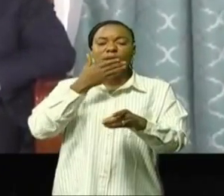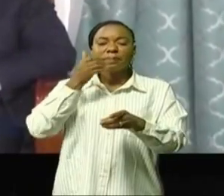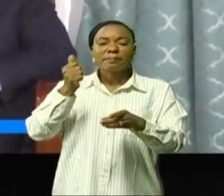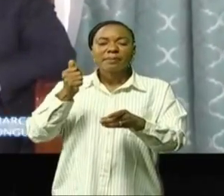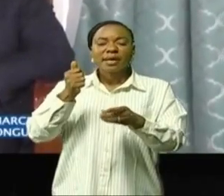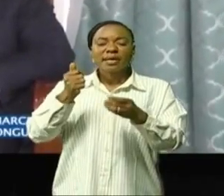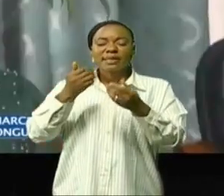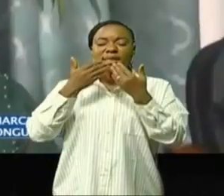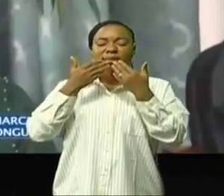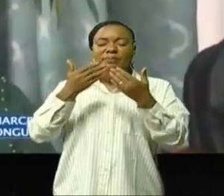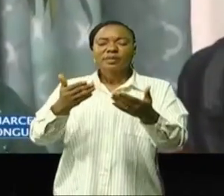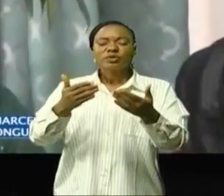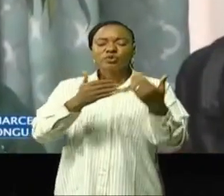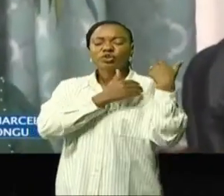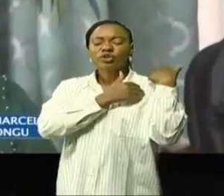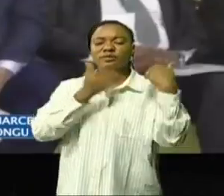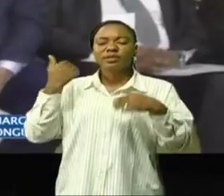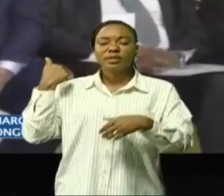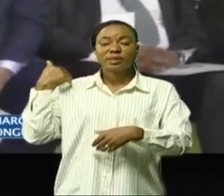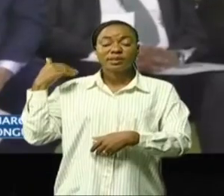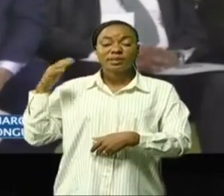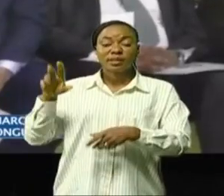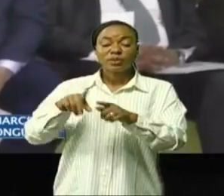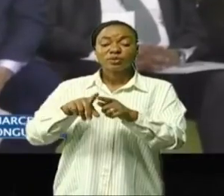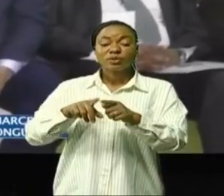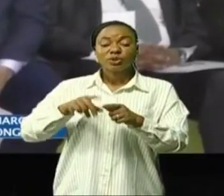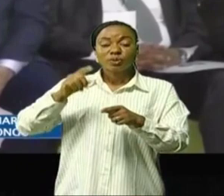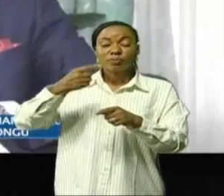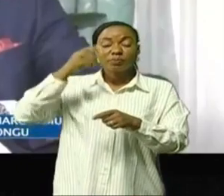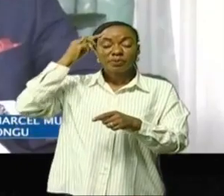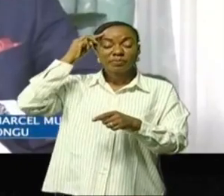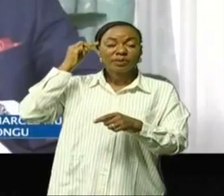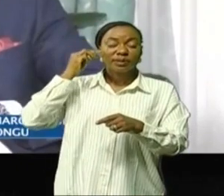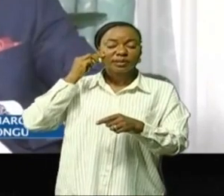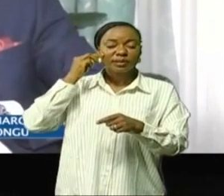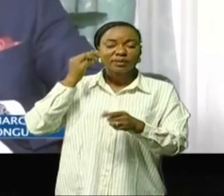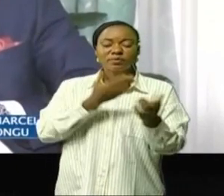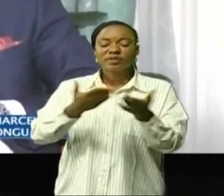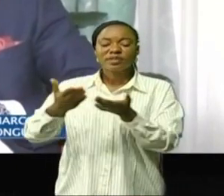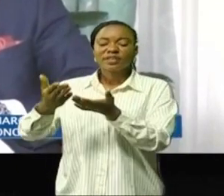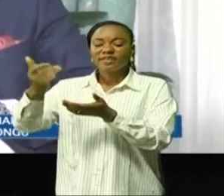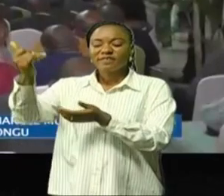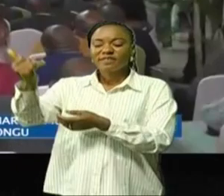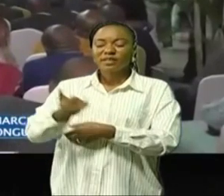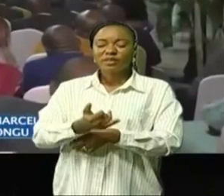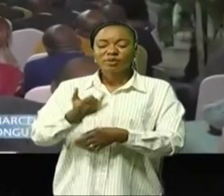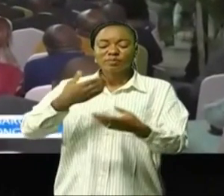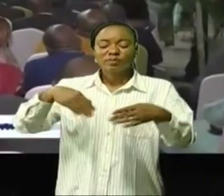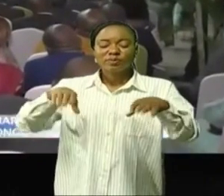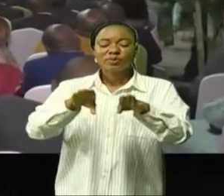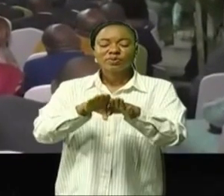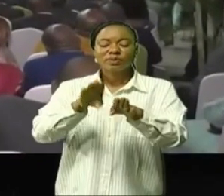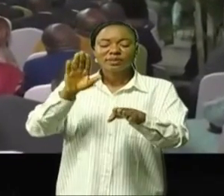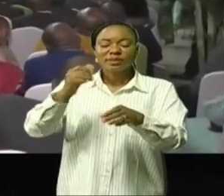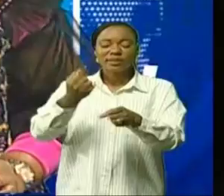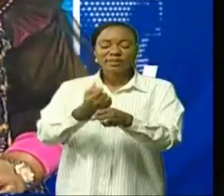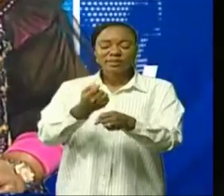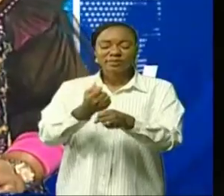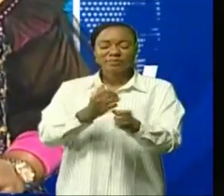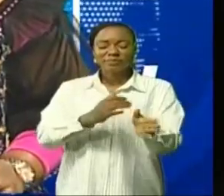au chef du gouvernement pour avoir répondu favorablement à son invitation de présider la clôture de ses assises.